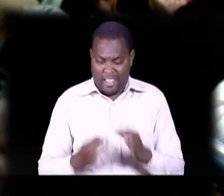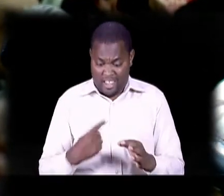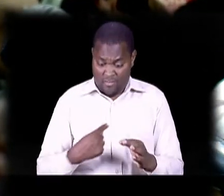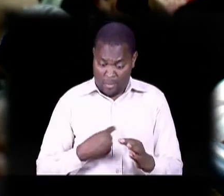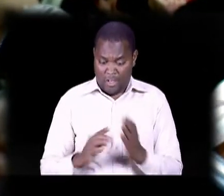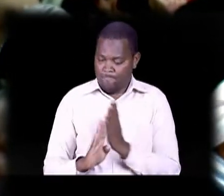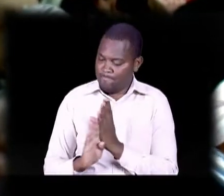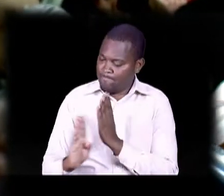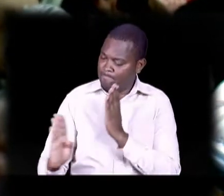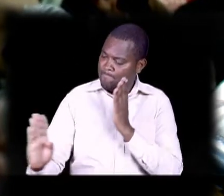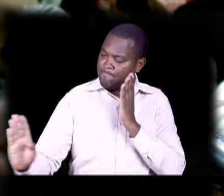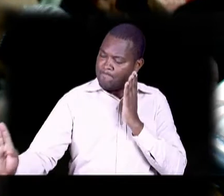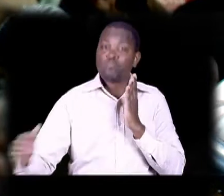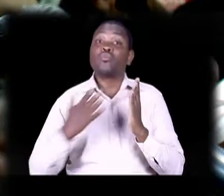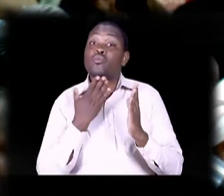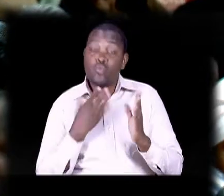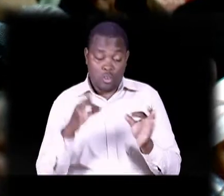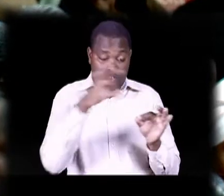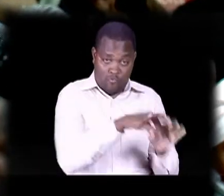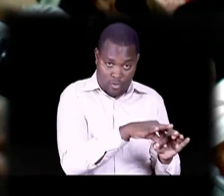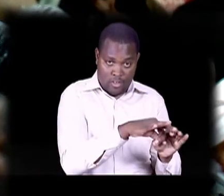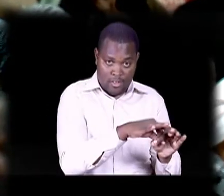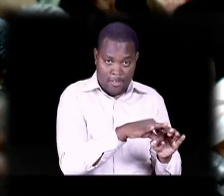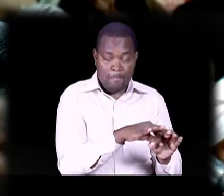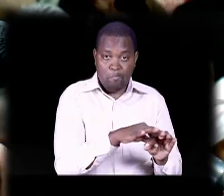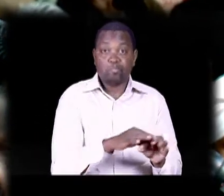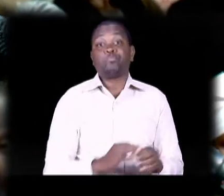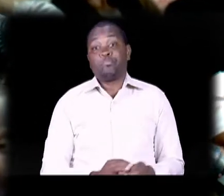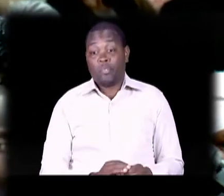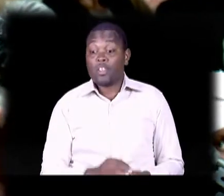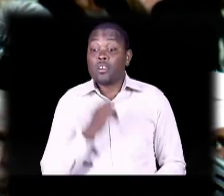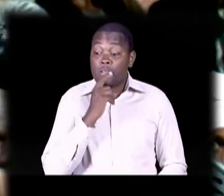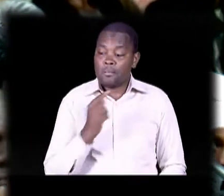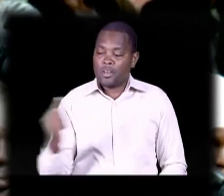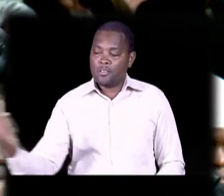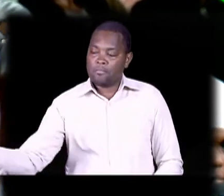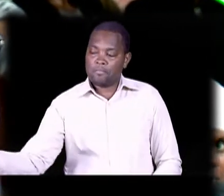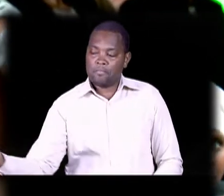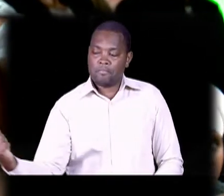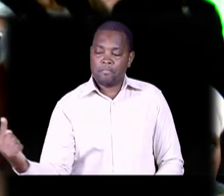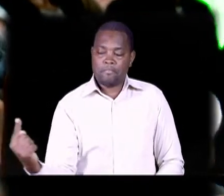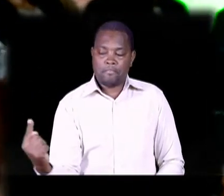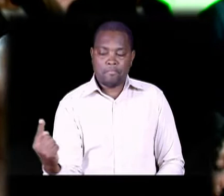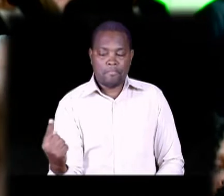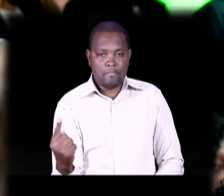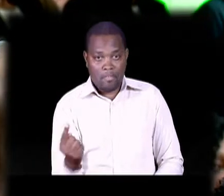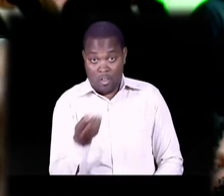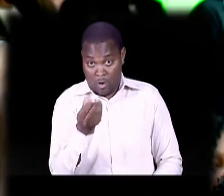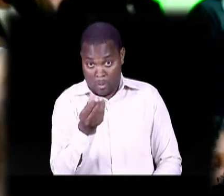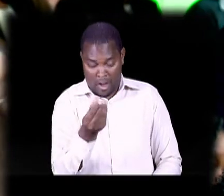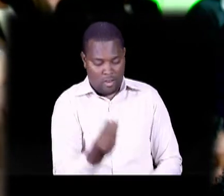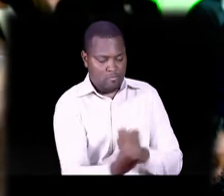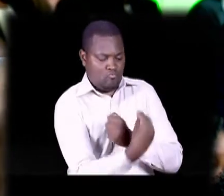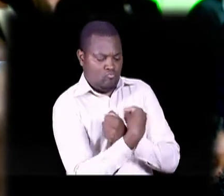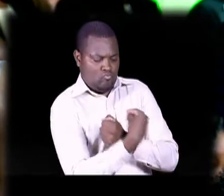Lai Napiga Natawa kupiga kura Alapu Kupate Mutu wanatembea Maybe ya metumana Kiongozi fulani Kujia kupiana Pesa kwa Lai Ni